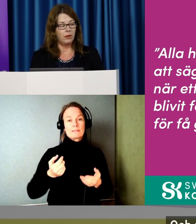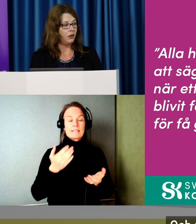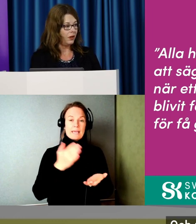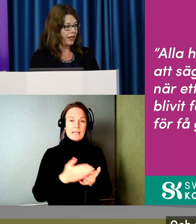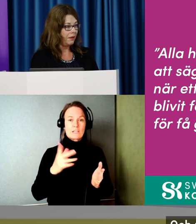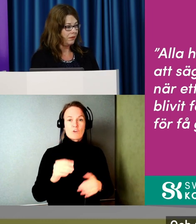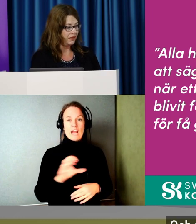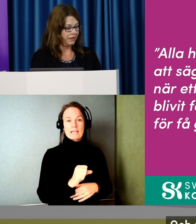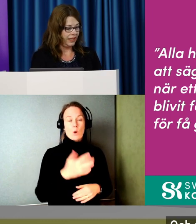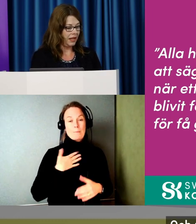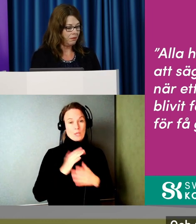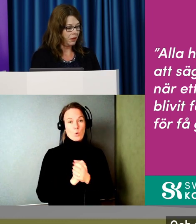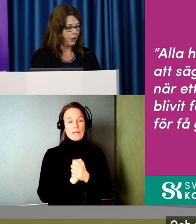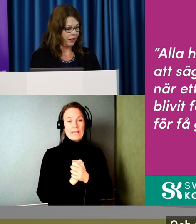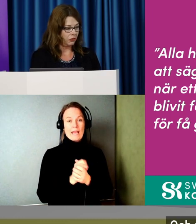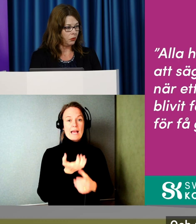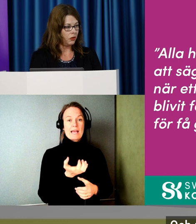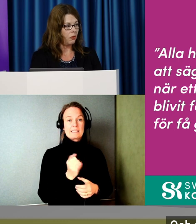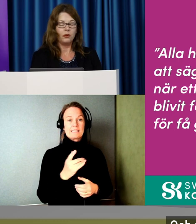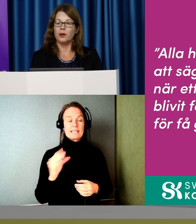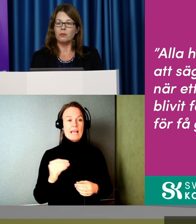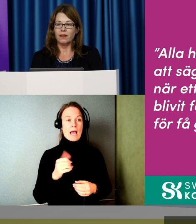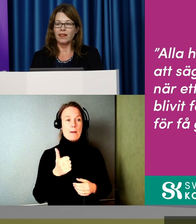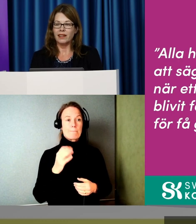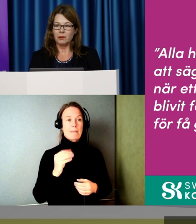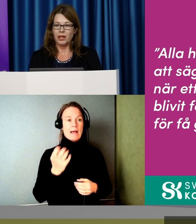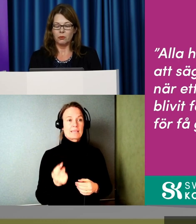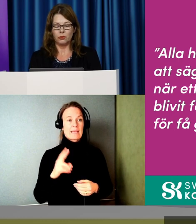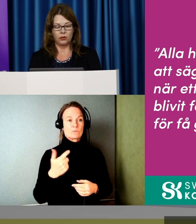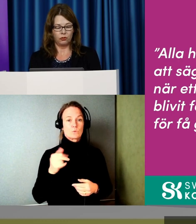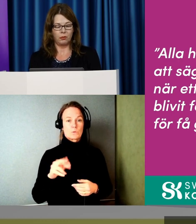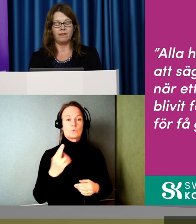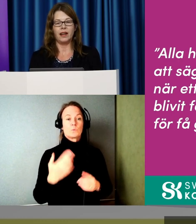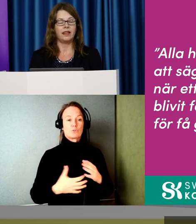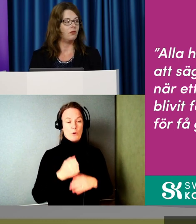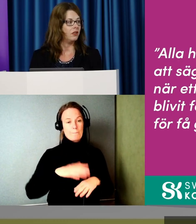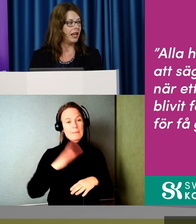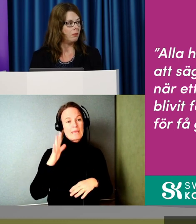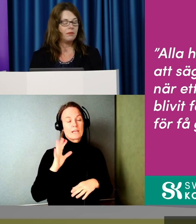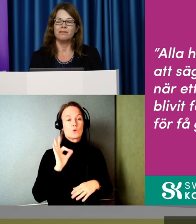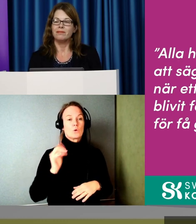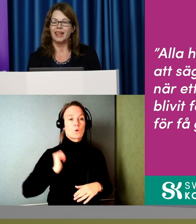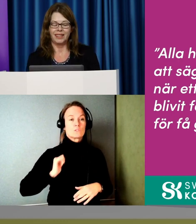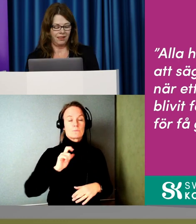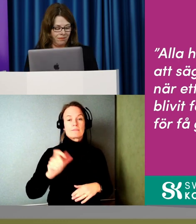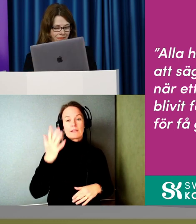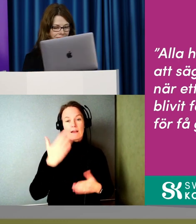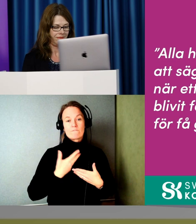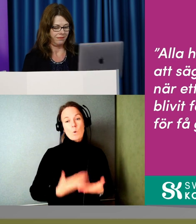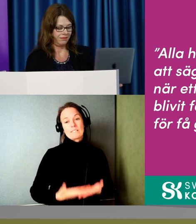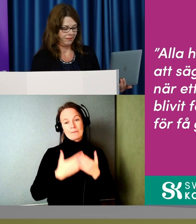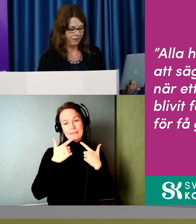min kollega Cecilia Backentorn kommer nu att berätta lite mer om hur konsumenterna kan få hjälp. Tack!